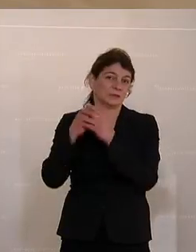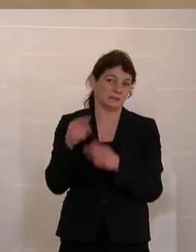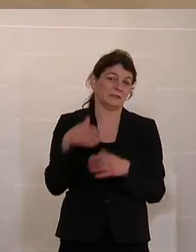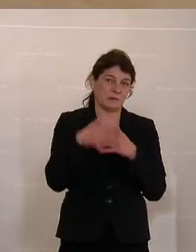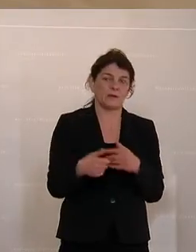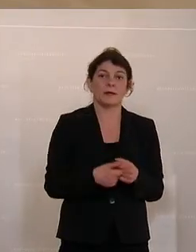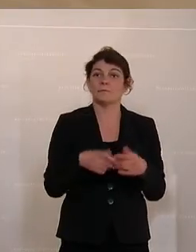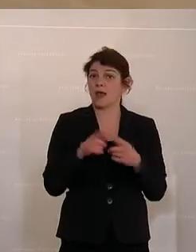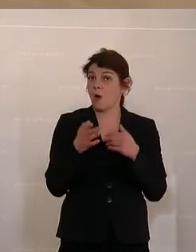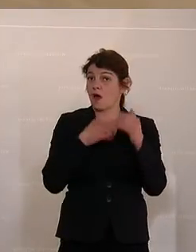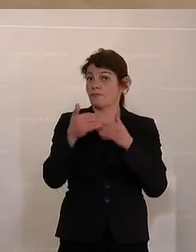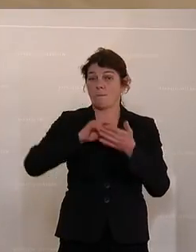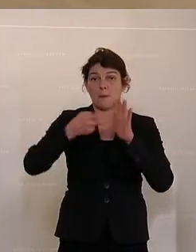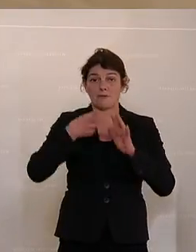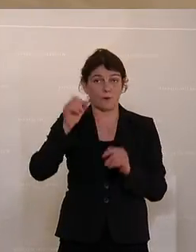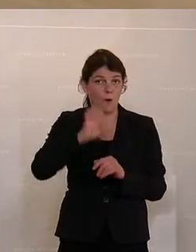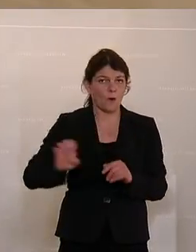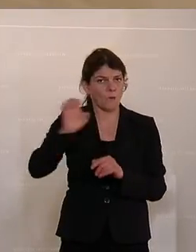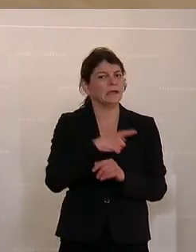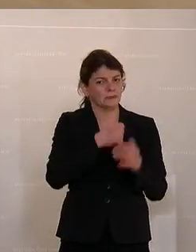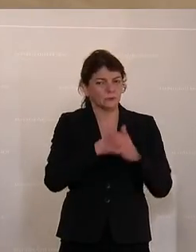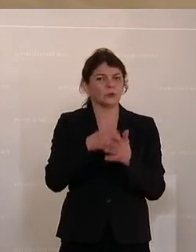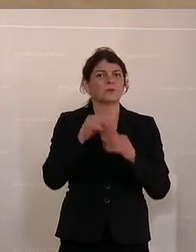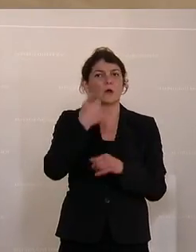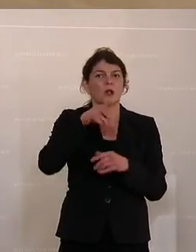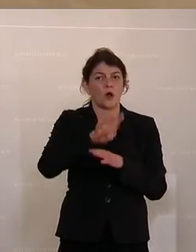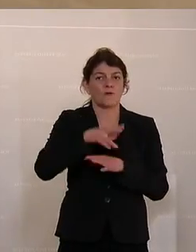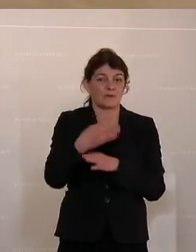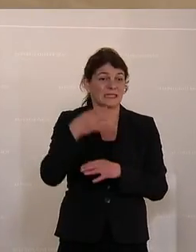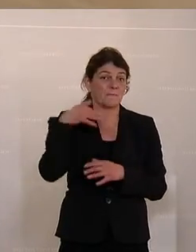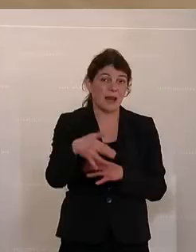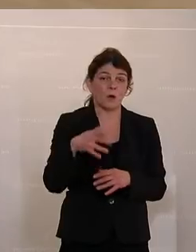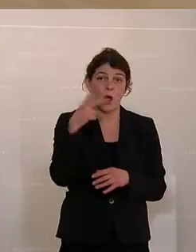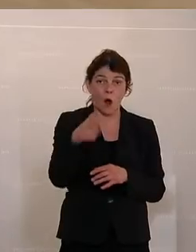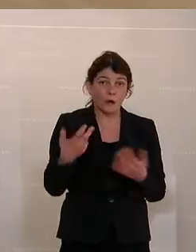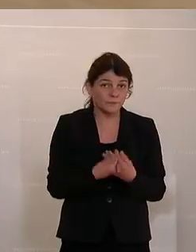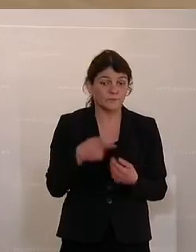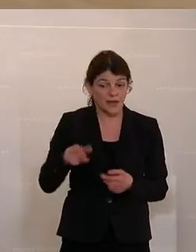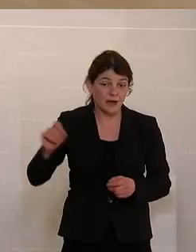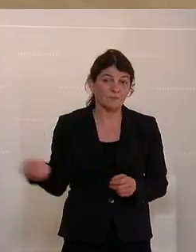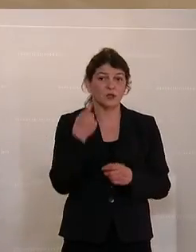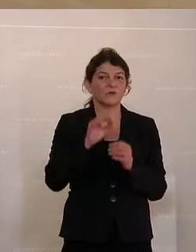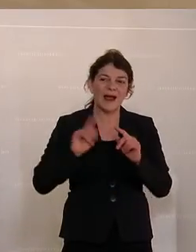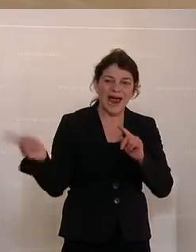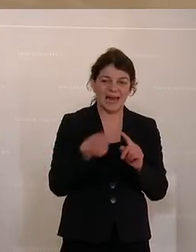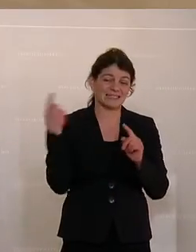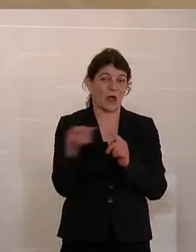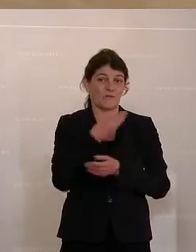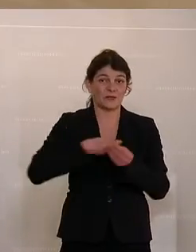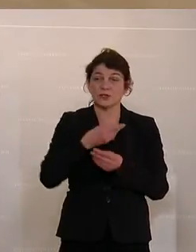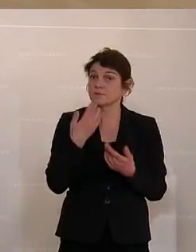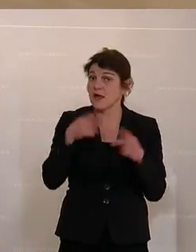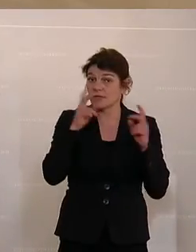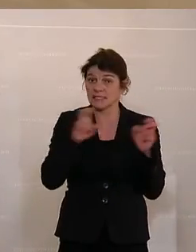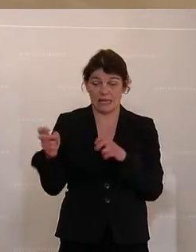Aufbauplan von Europa unterstützt uns mit 149 Millionen Euro, der gerade für Kreislaufwirtschaft, auch ein wichtiges